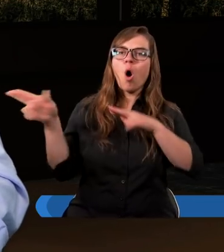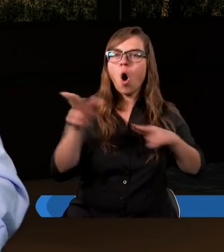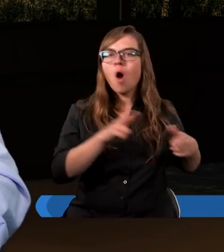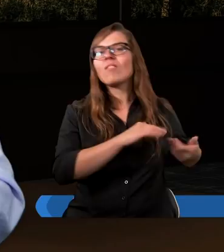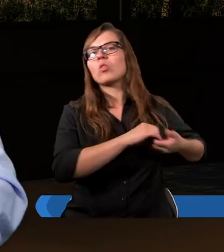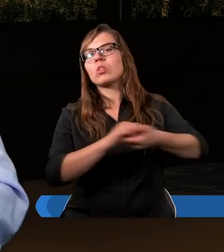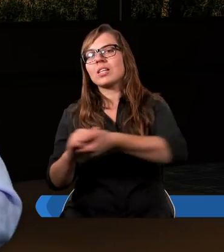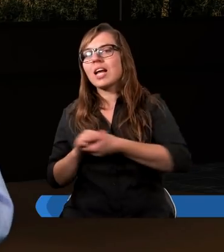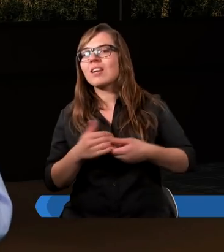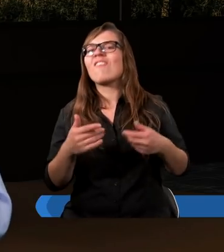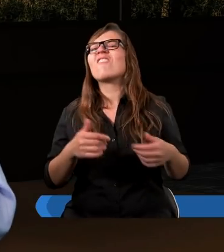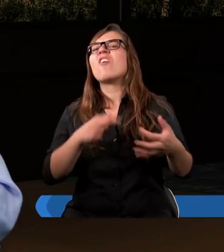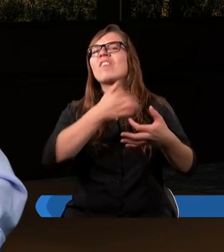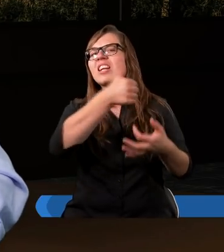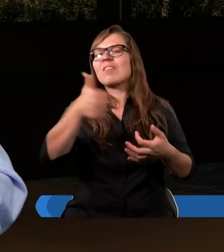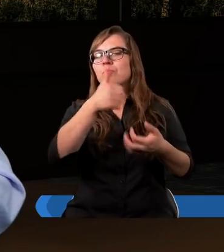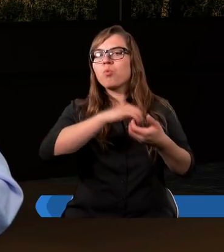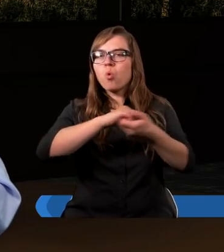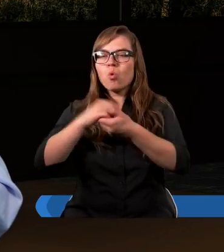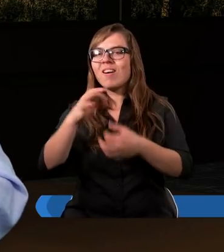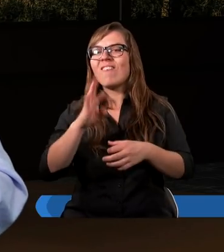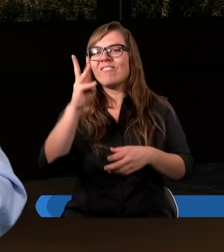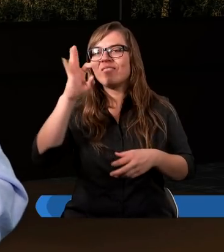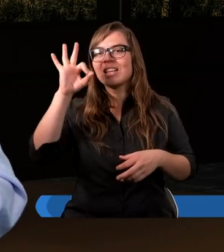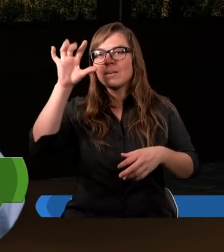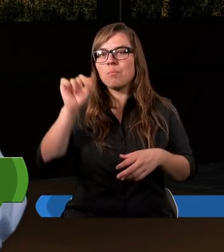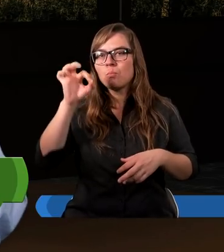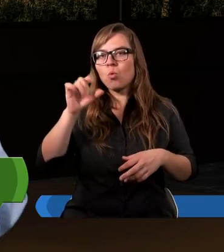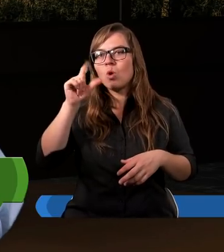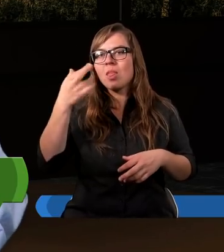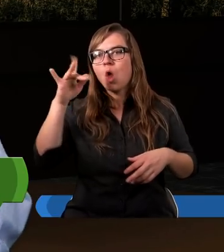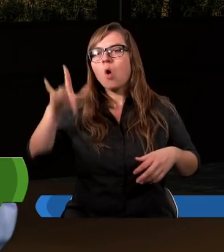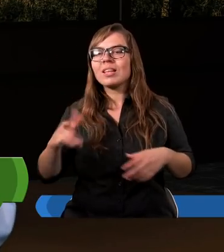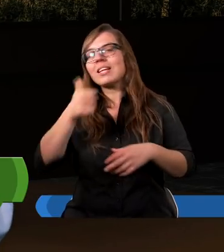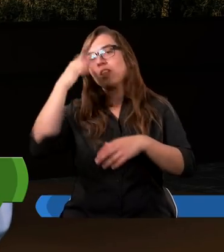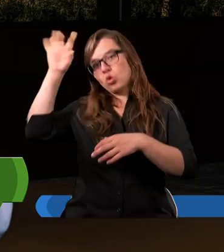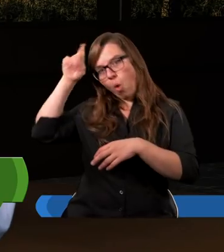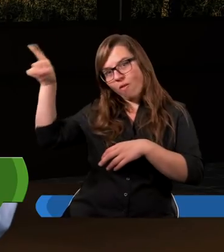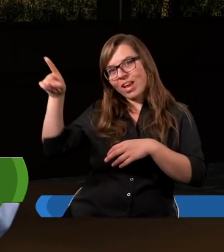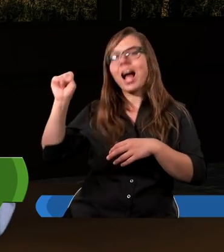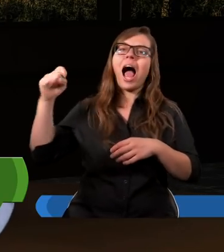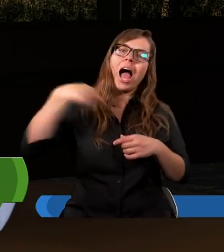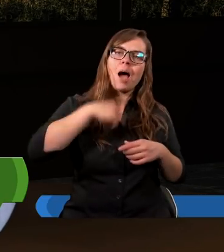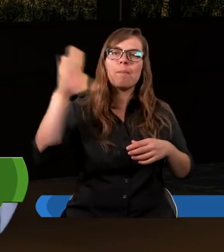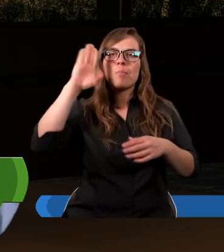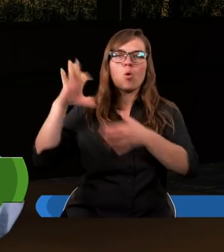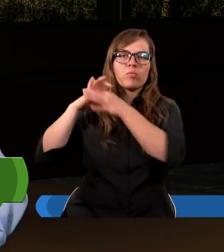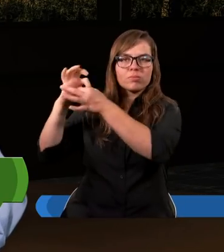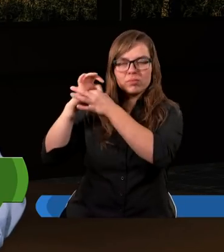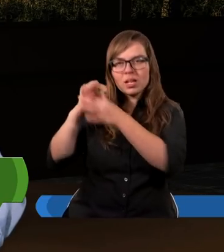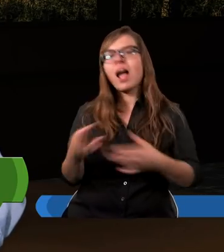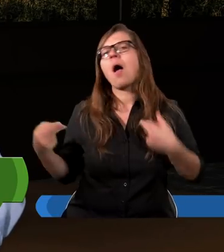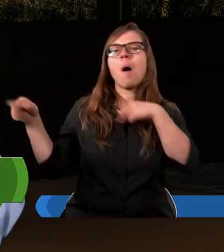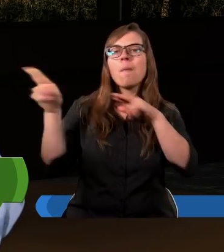następnie wspólnoty. Powrót wspólnoty między człowiekiem a Bogiem. Powrót do